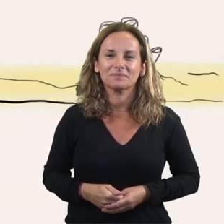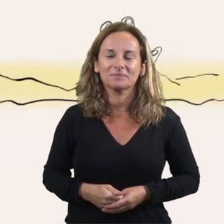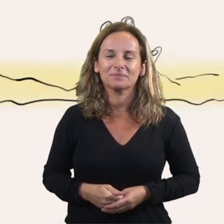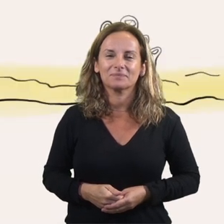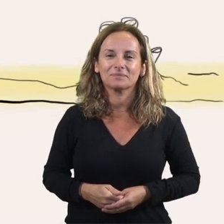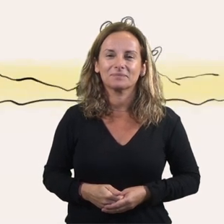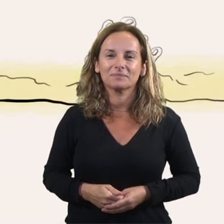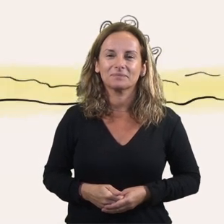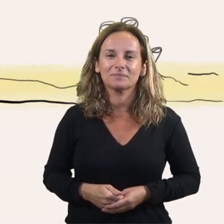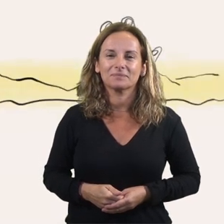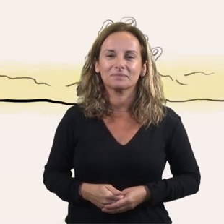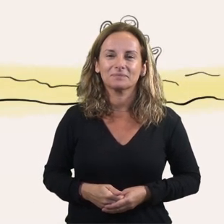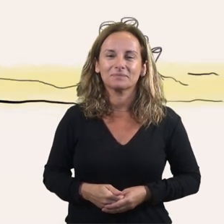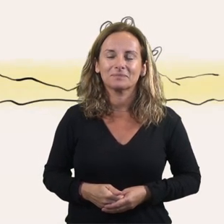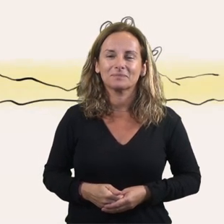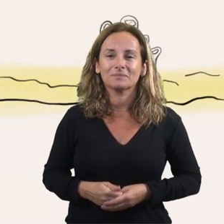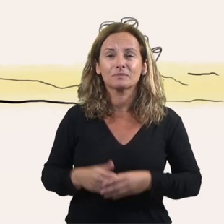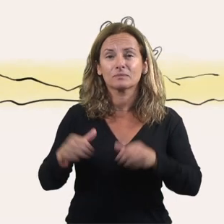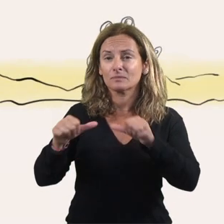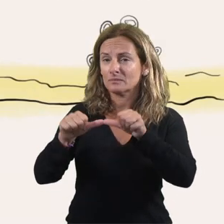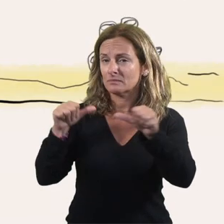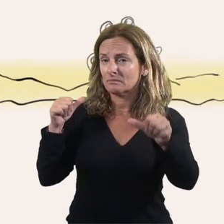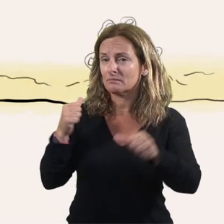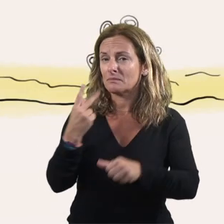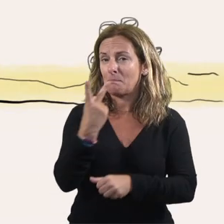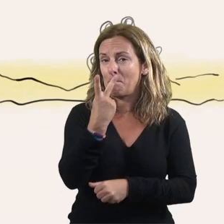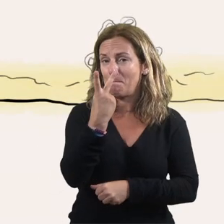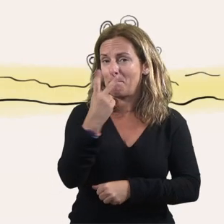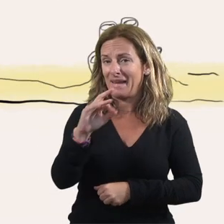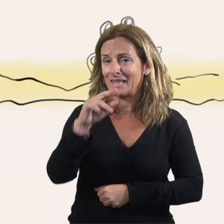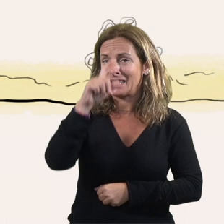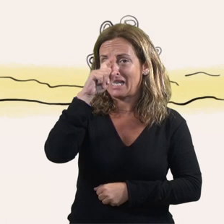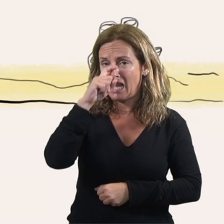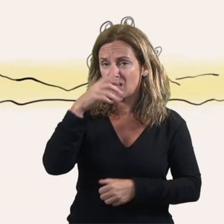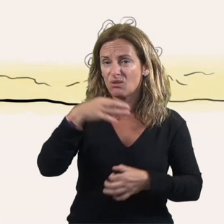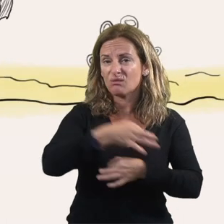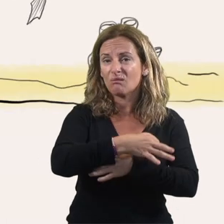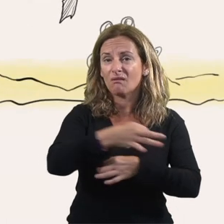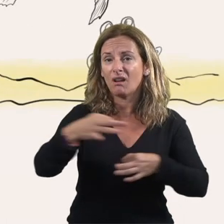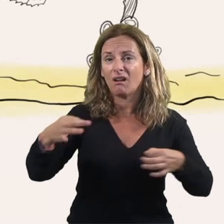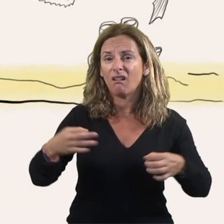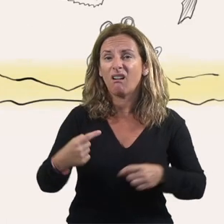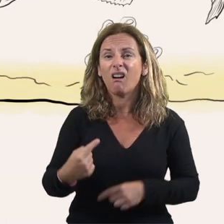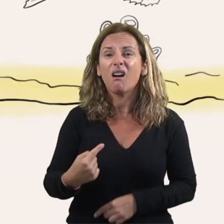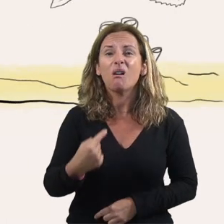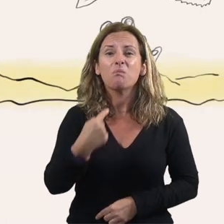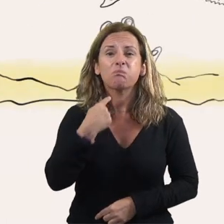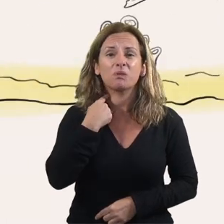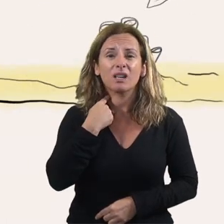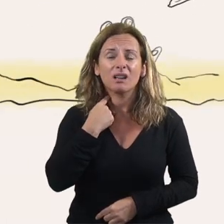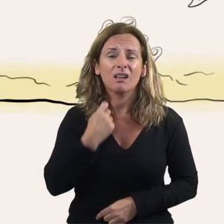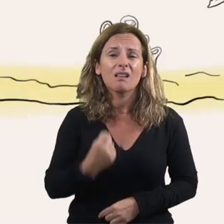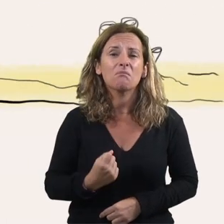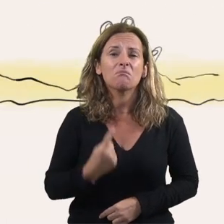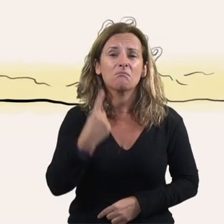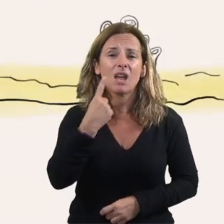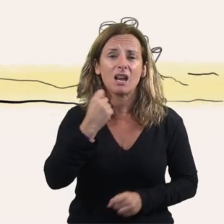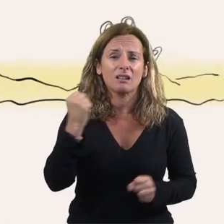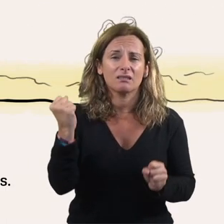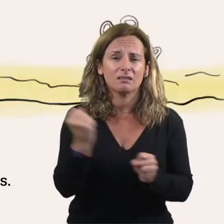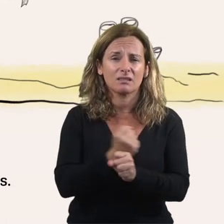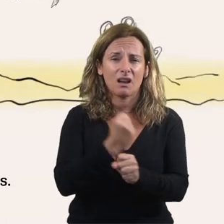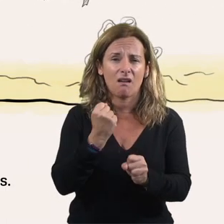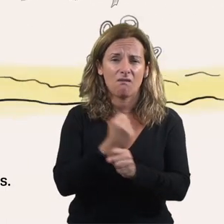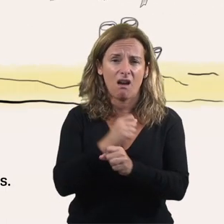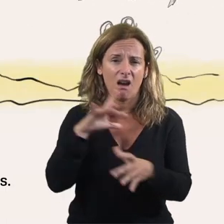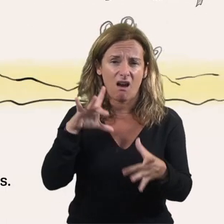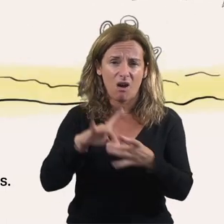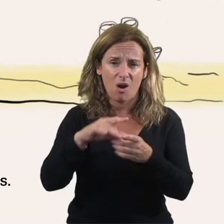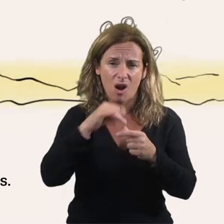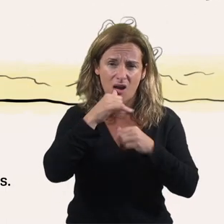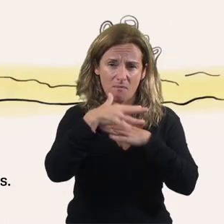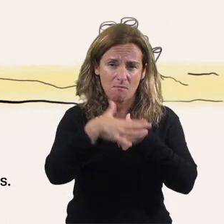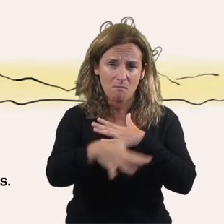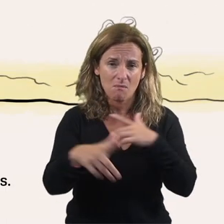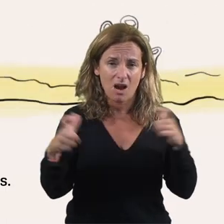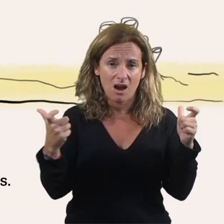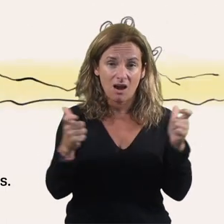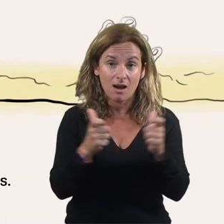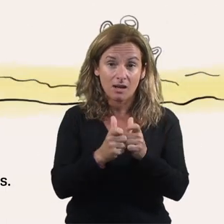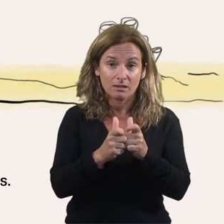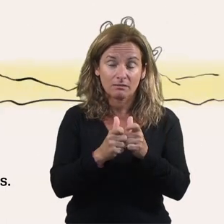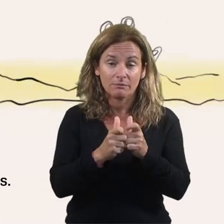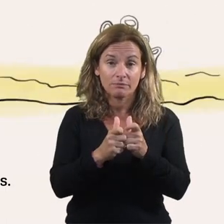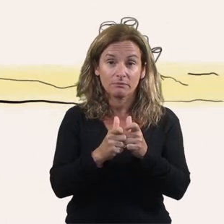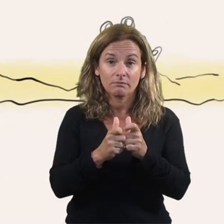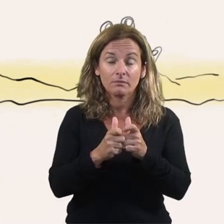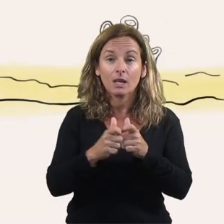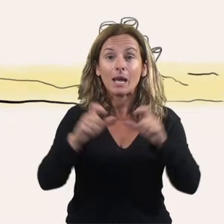En els darrers 20 anys, a les Illes Balears s'han perdut prop d'un miler de llocs de feina directes i unes 130 empreses o